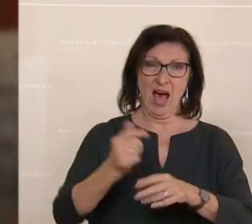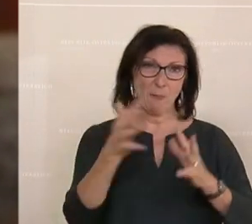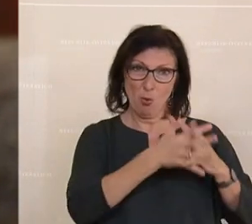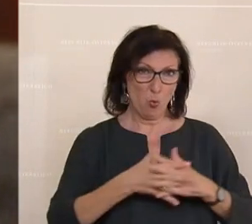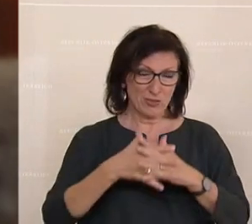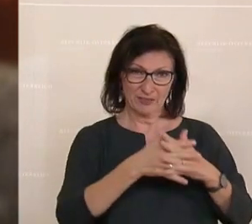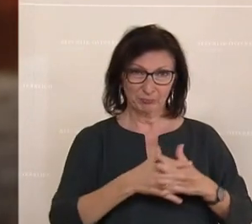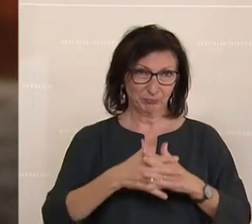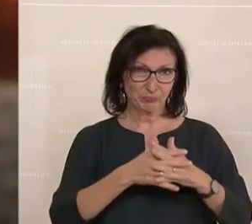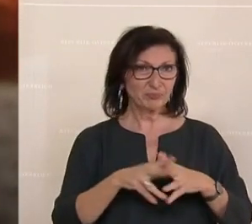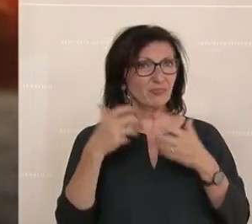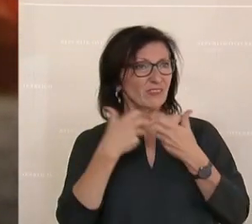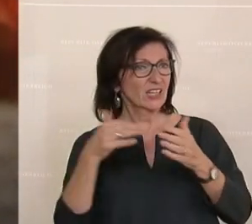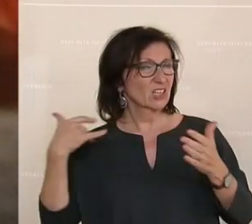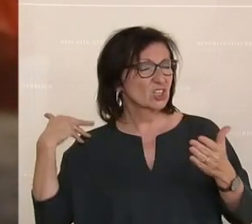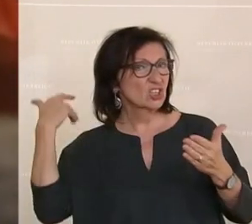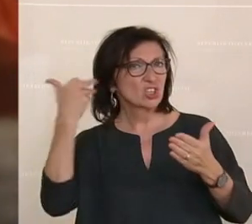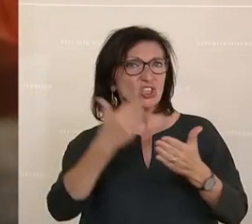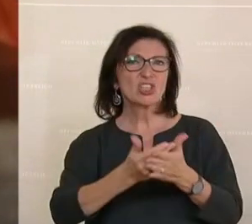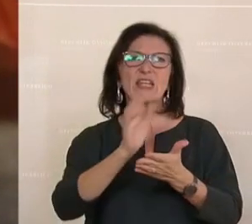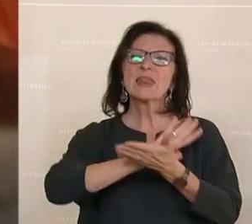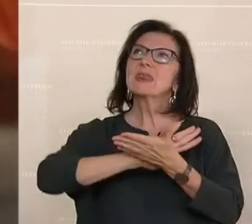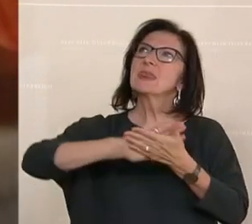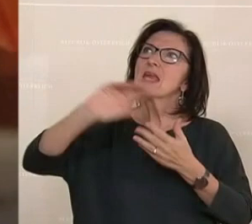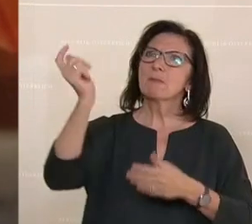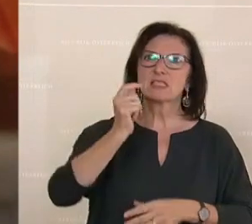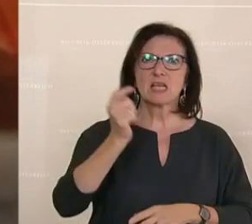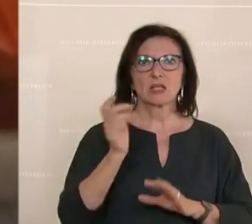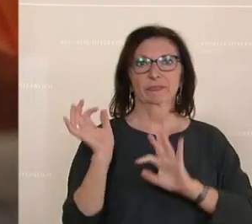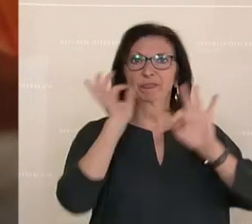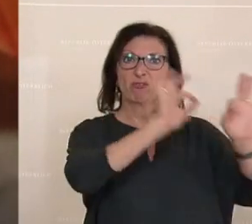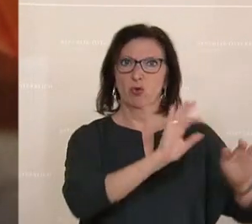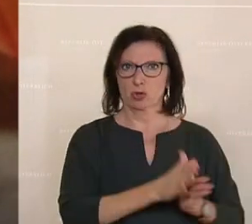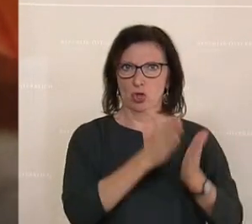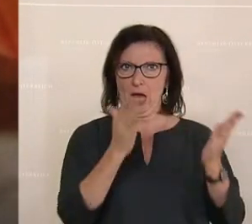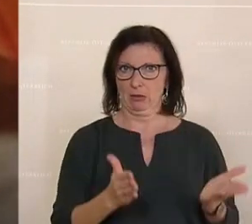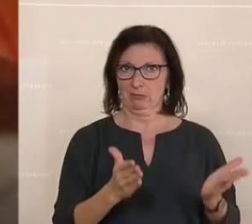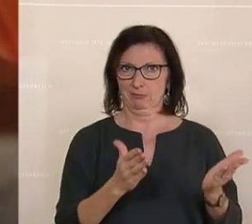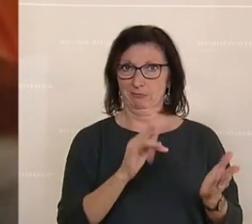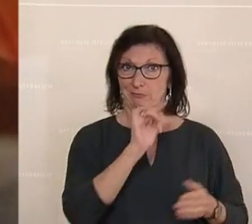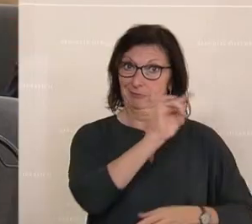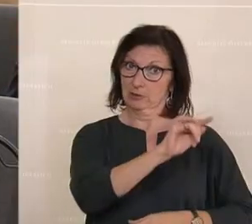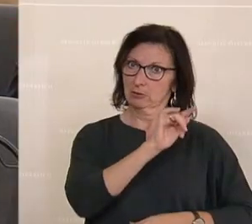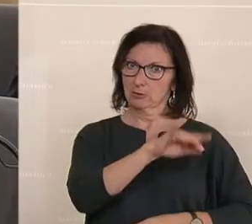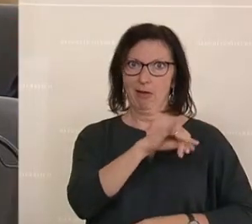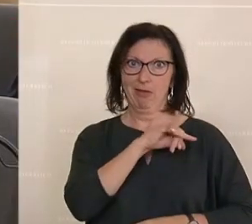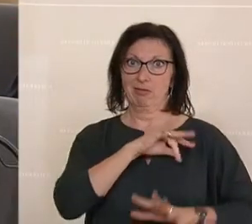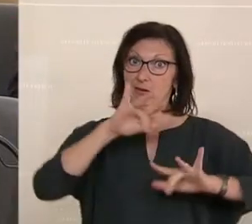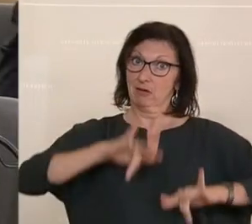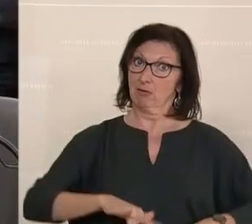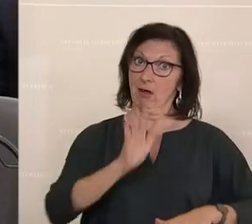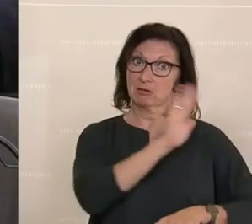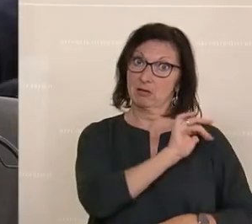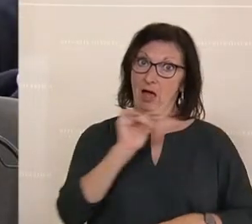in der Geschichte verhängt, die ihnen selbst geschadet haben. Denn sie haben noch ein gesundes nationales Interesse. Die